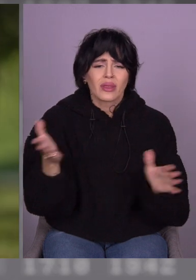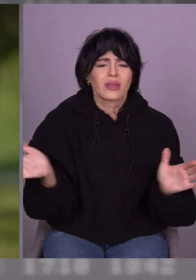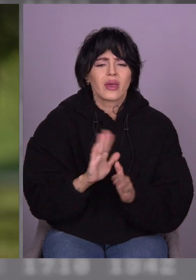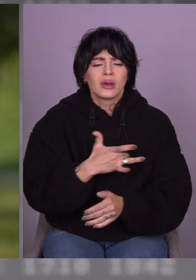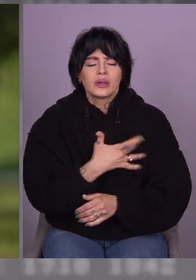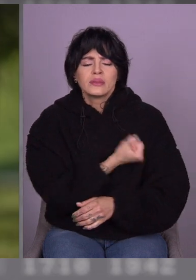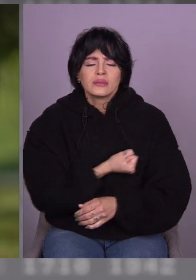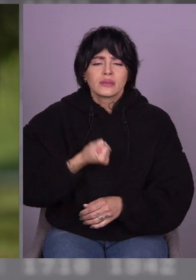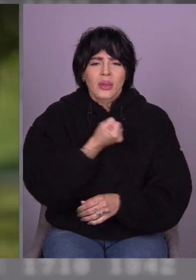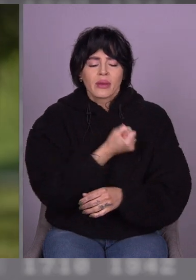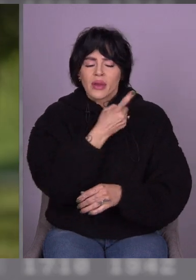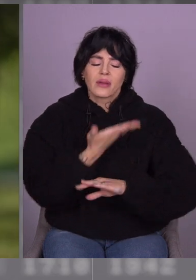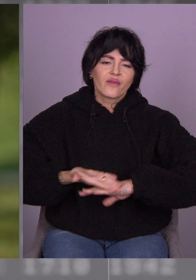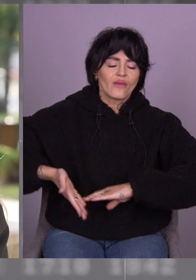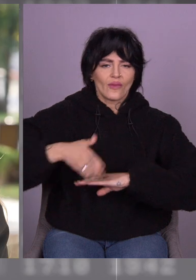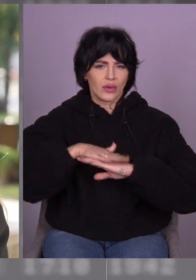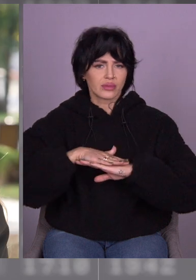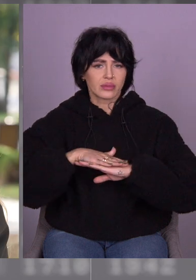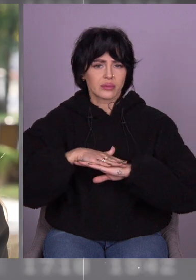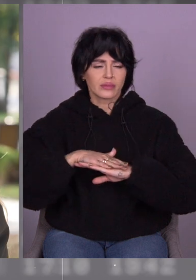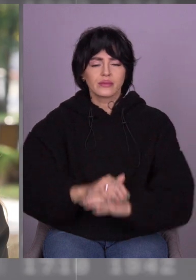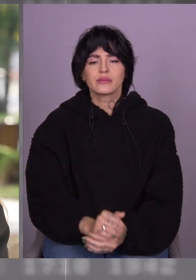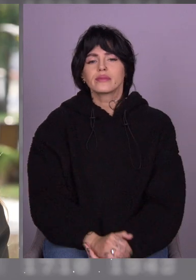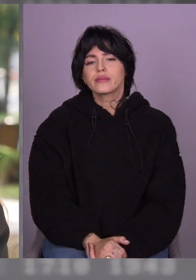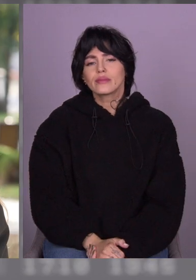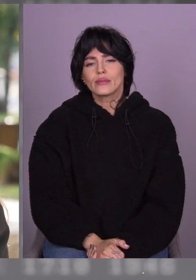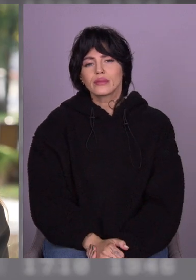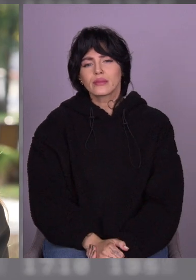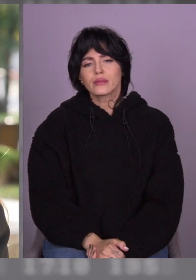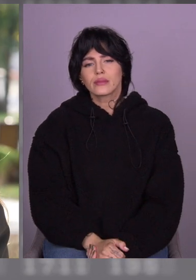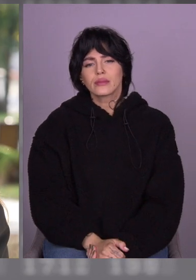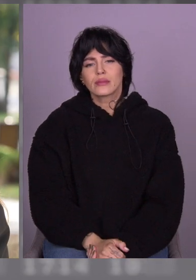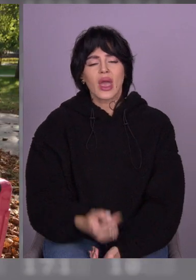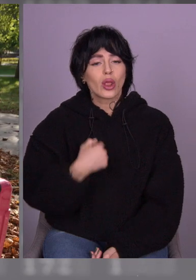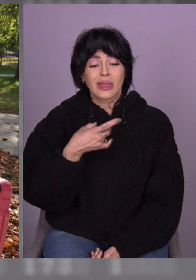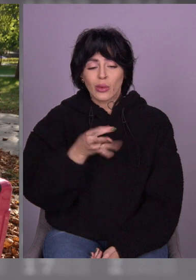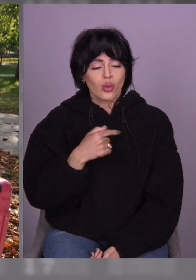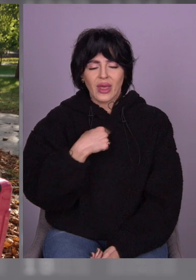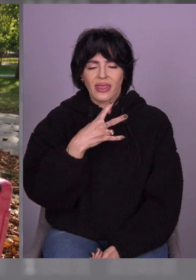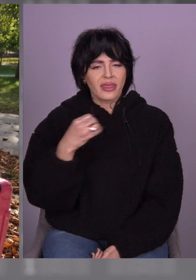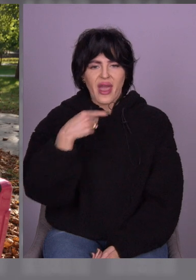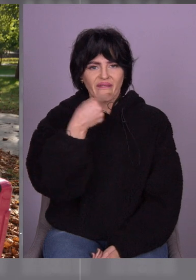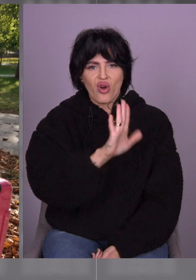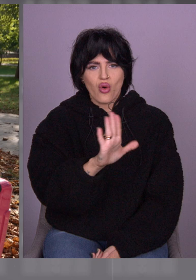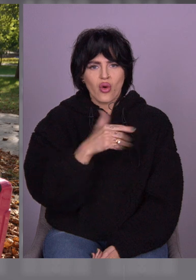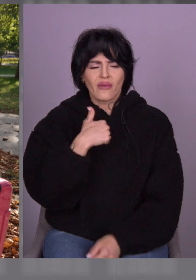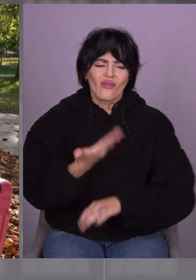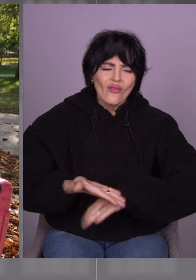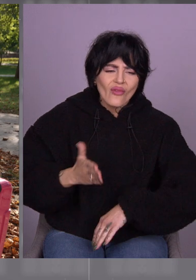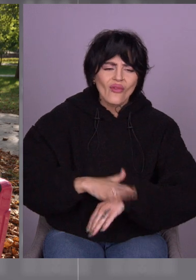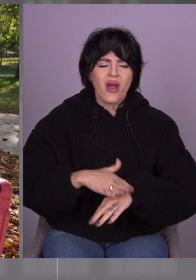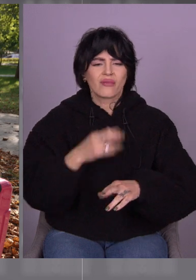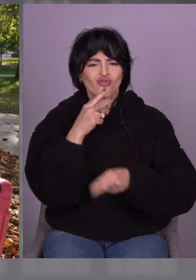А мені, навіть, було там так важко. І я не говорила, що мені важко. Я слухала їх. Не